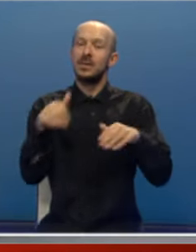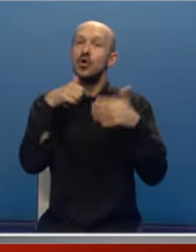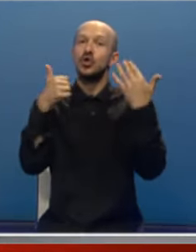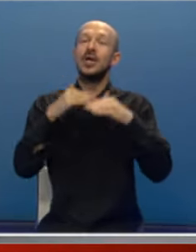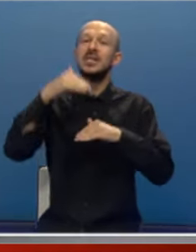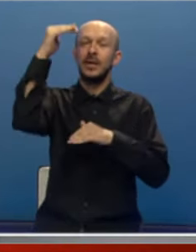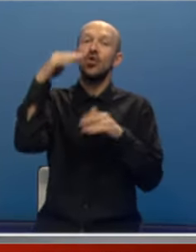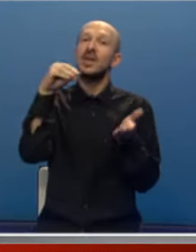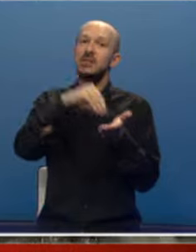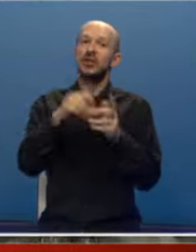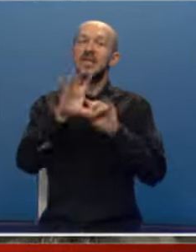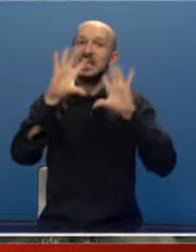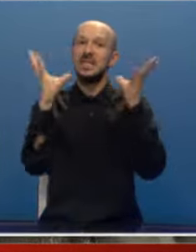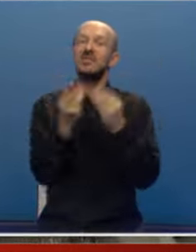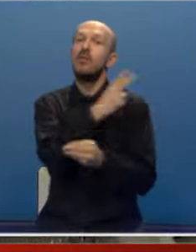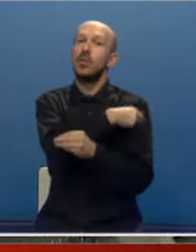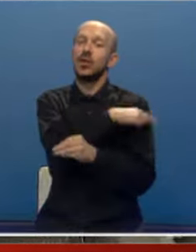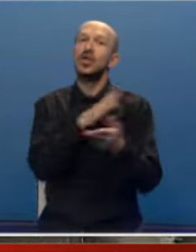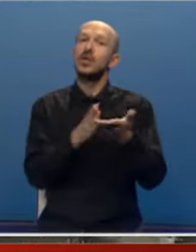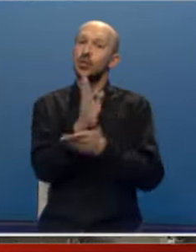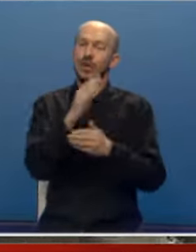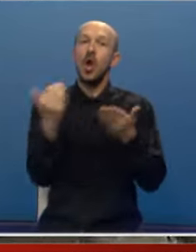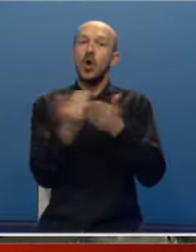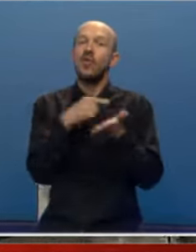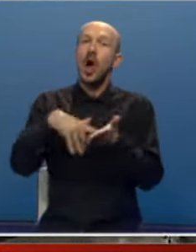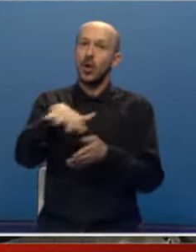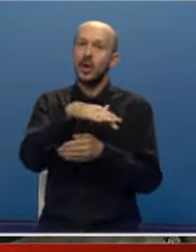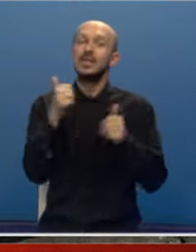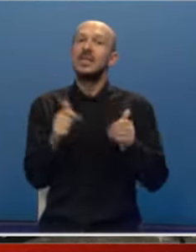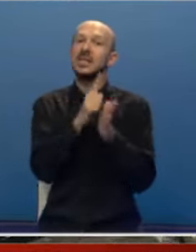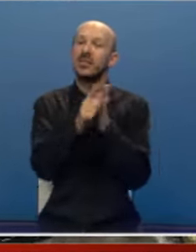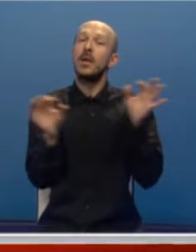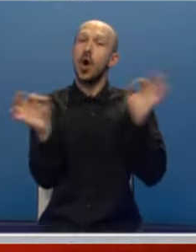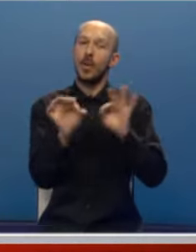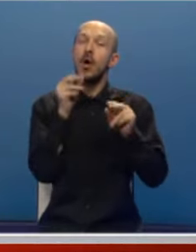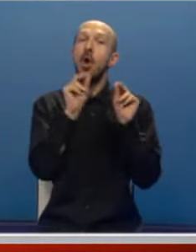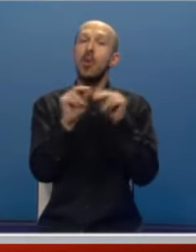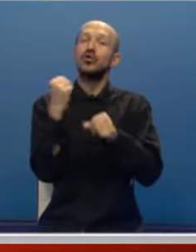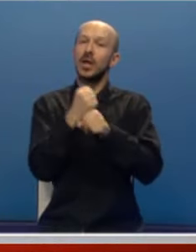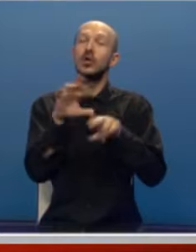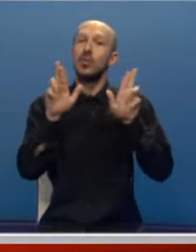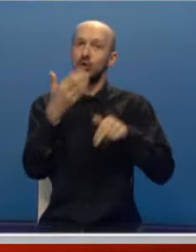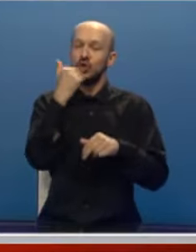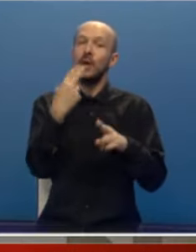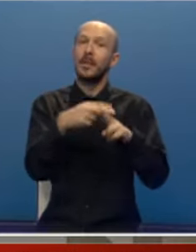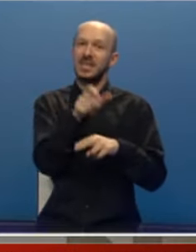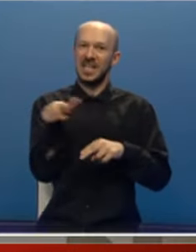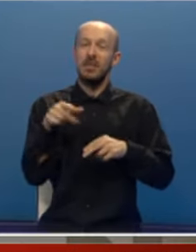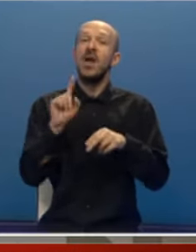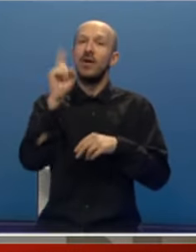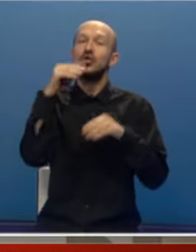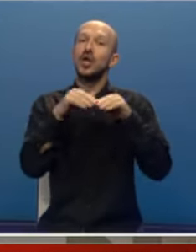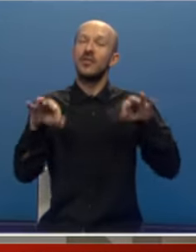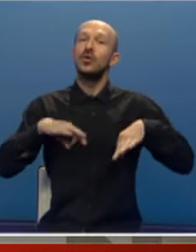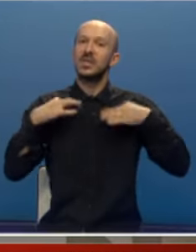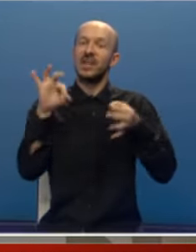na šest pratova smještene su sve bolničke službe. Nova lokacija, savremena oprema i obučen kader omogući će pacijentima viši